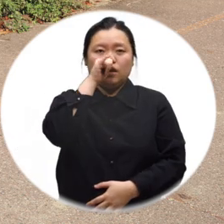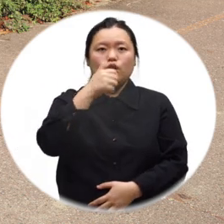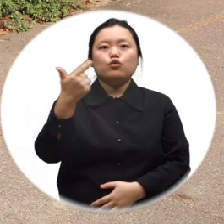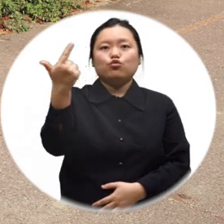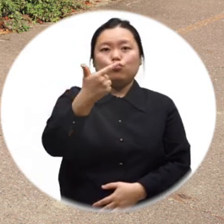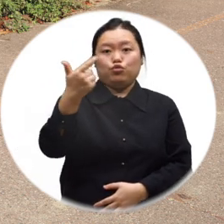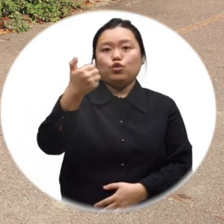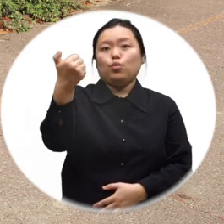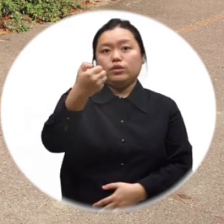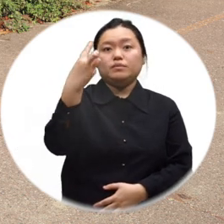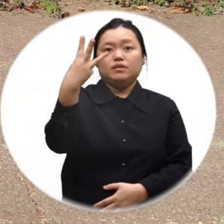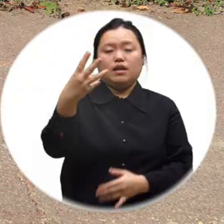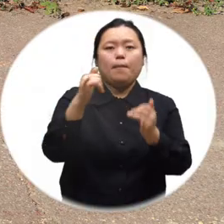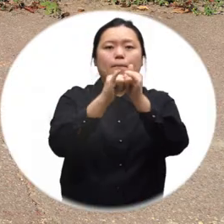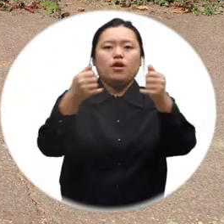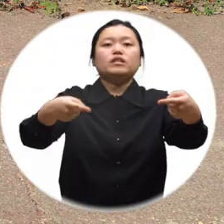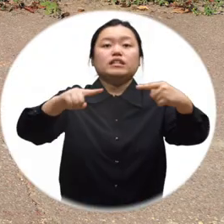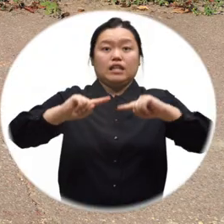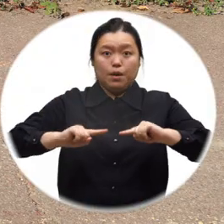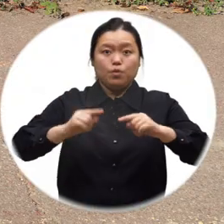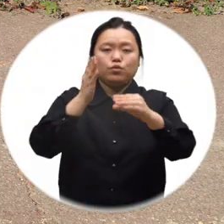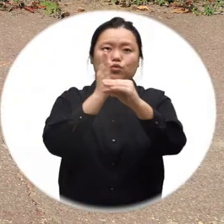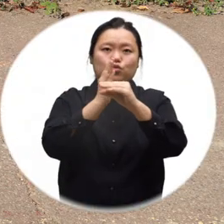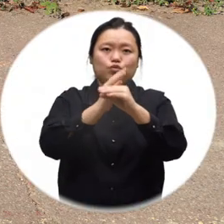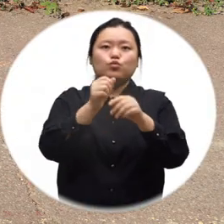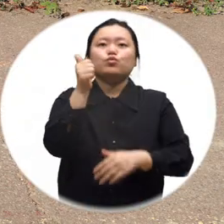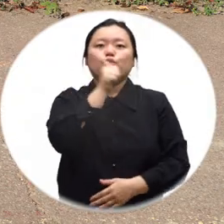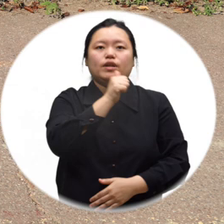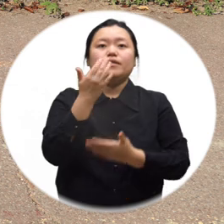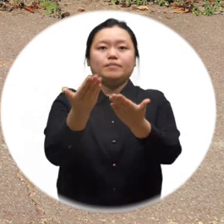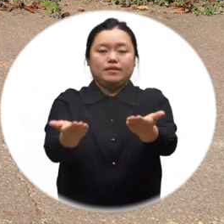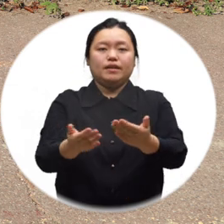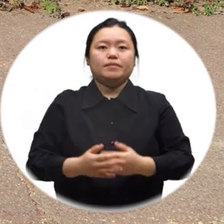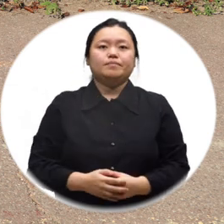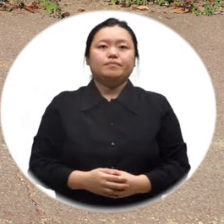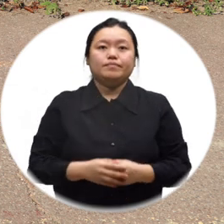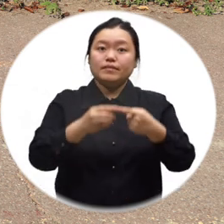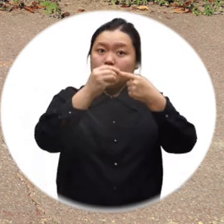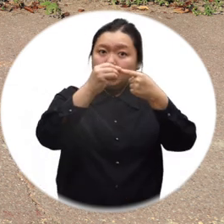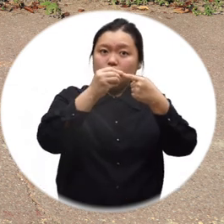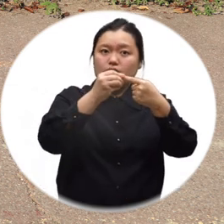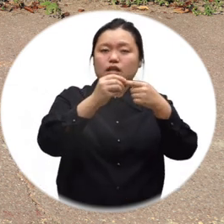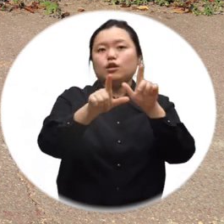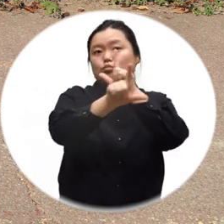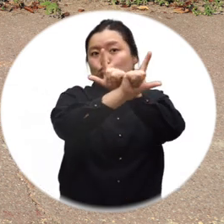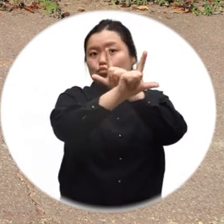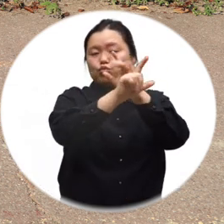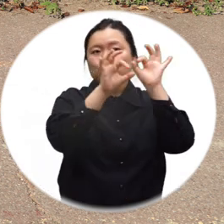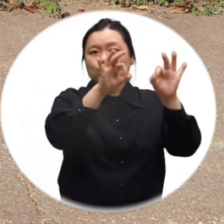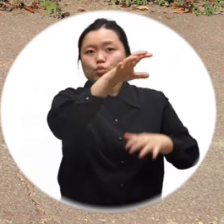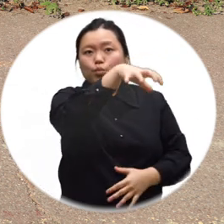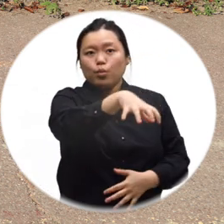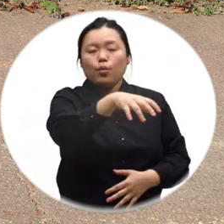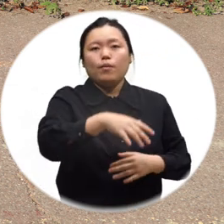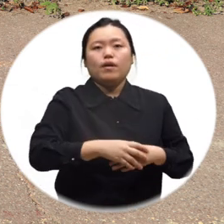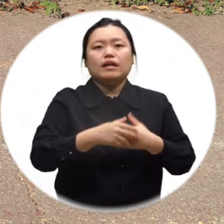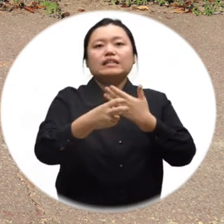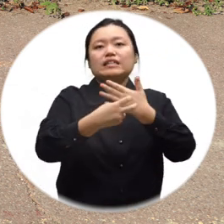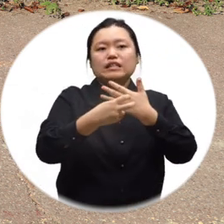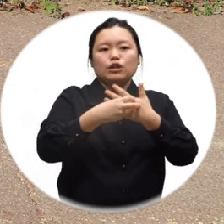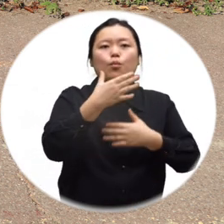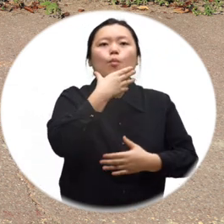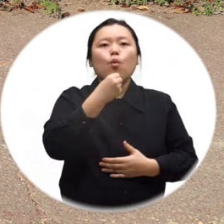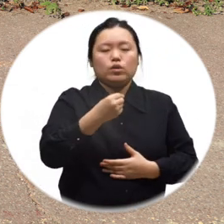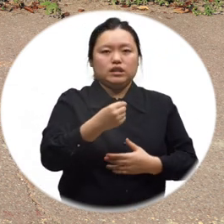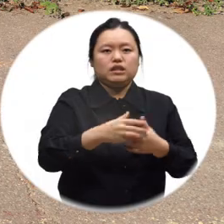있는 기관들을 소개합니다. 먼저 북부권에 위치한 시흥희망의료복지사회적협동조합은 4개의 사업단을